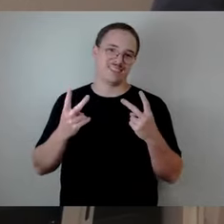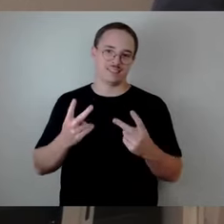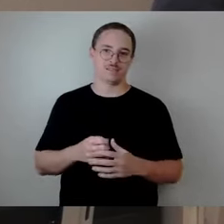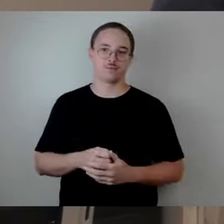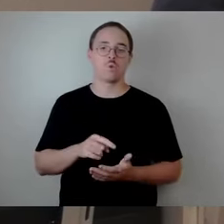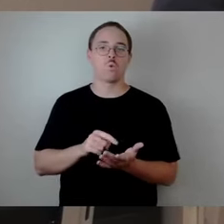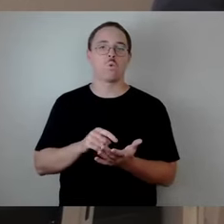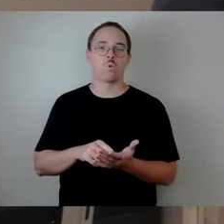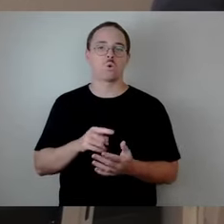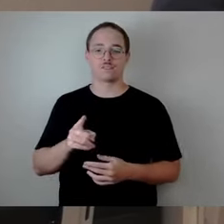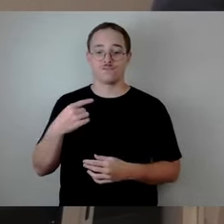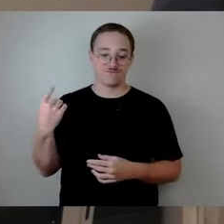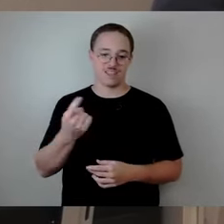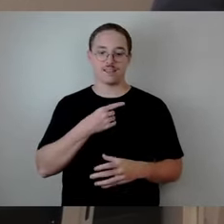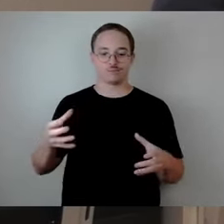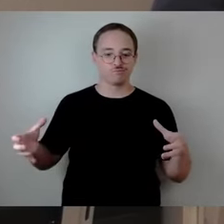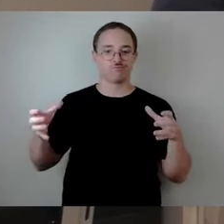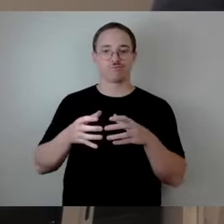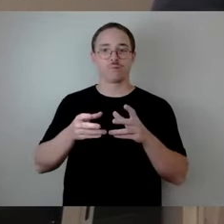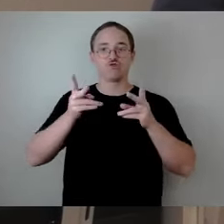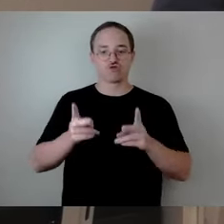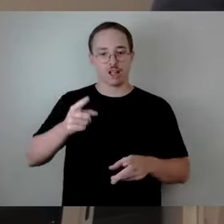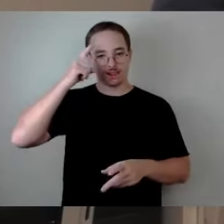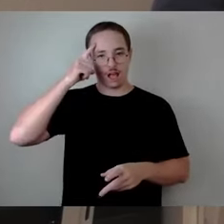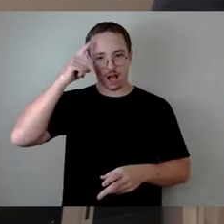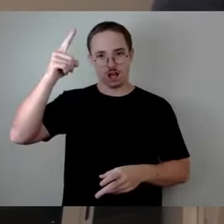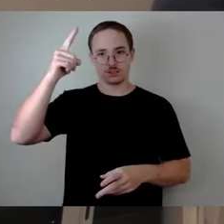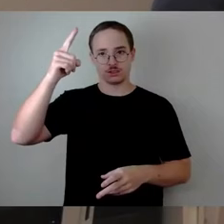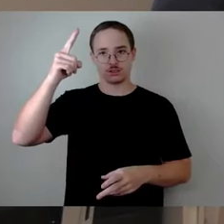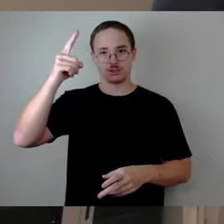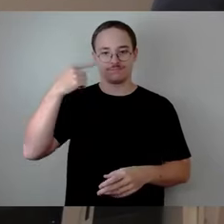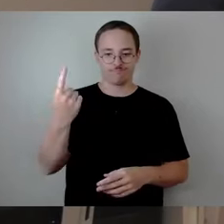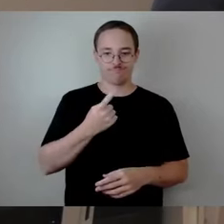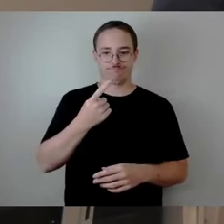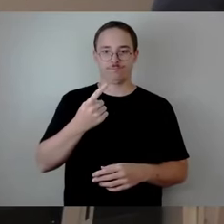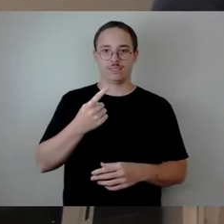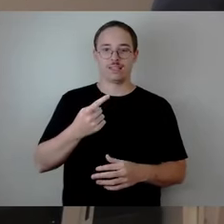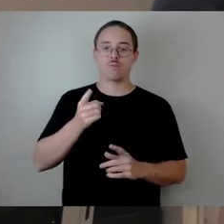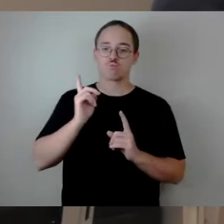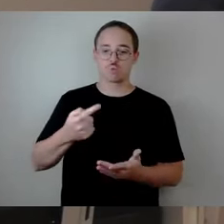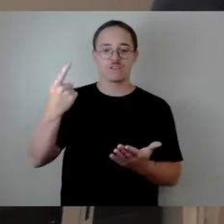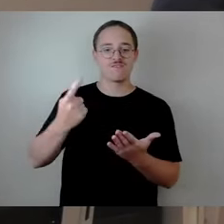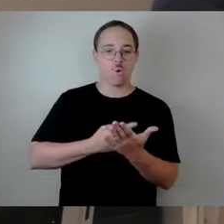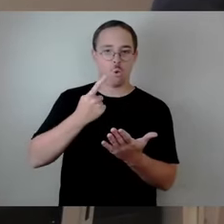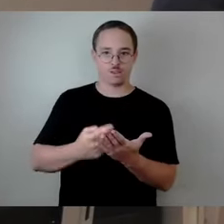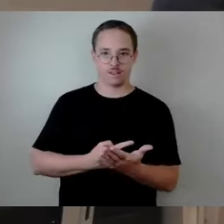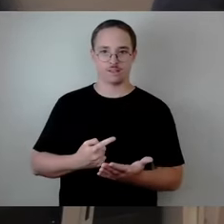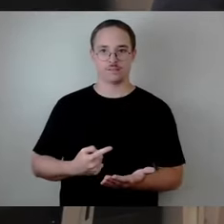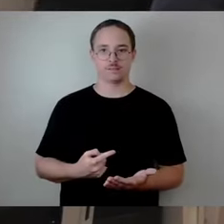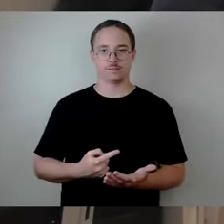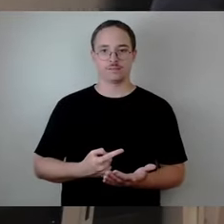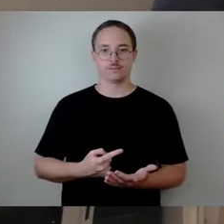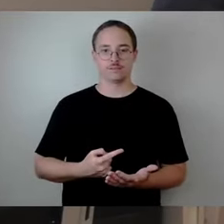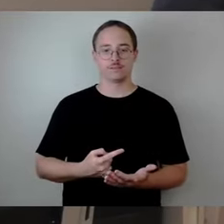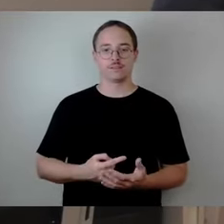kollektiv wir als Stadtrat, als wir als Organ einfordern müssen, dass wir in einzelnen Sachen,